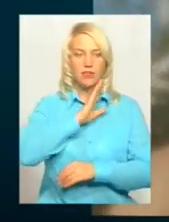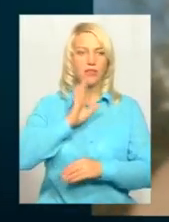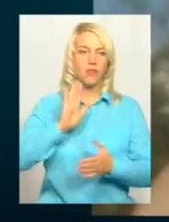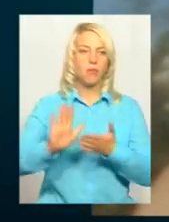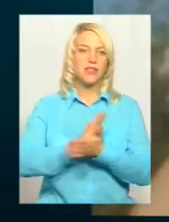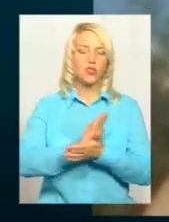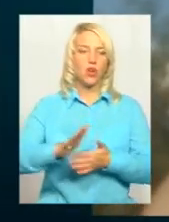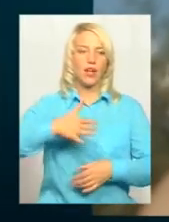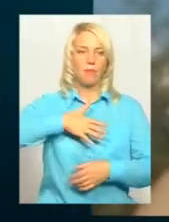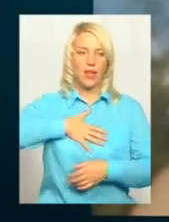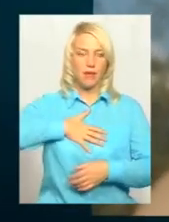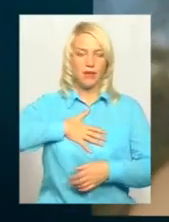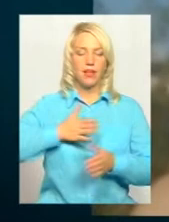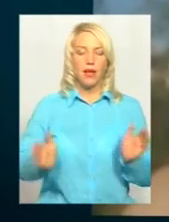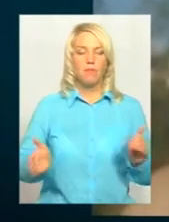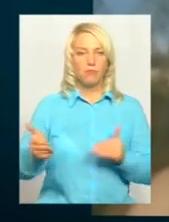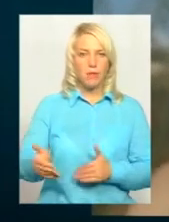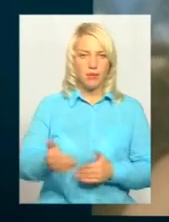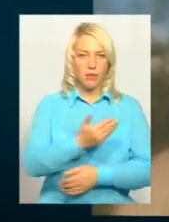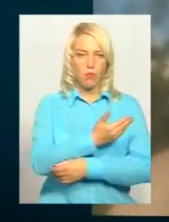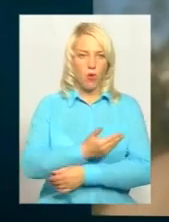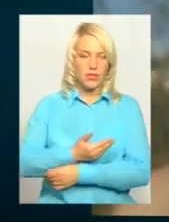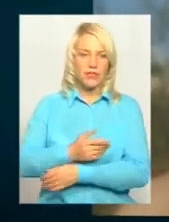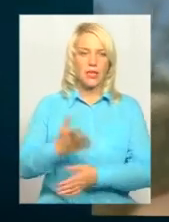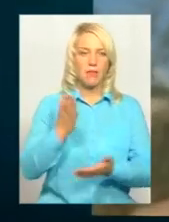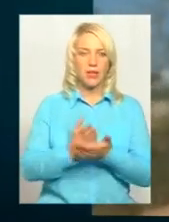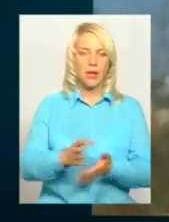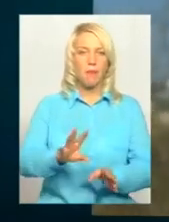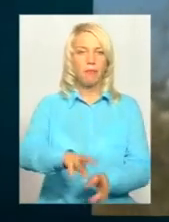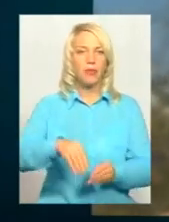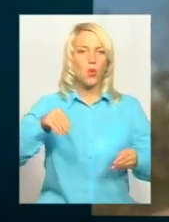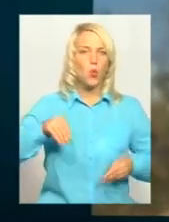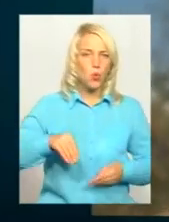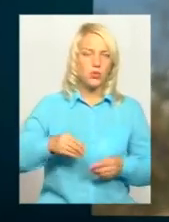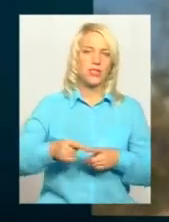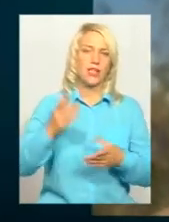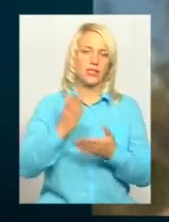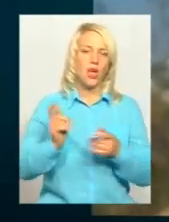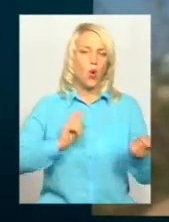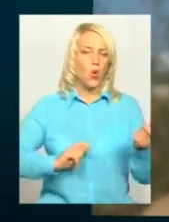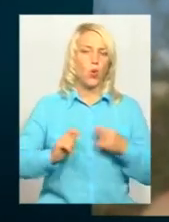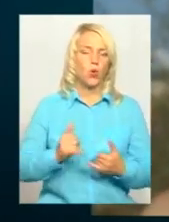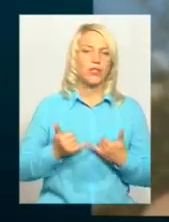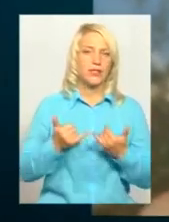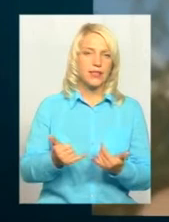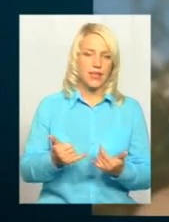канадський бейбі-бокс містить підгузники, одяг для дитинки,